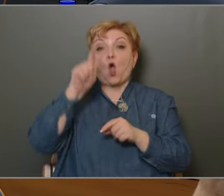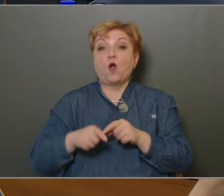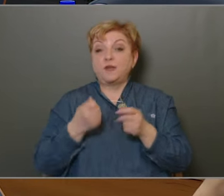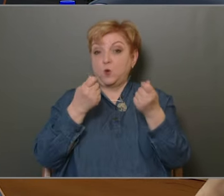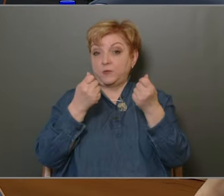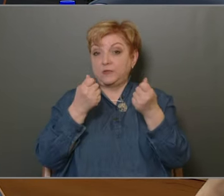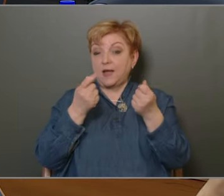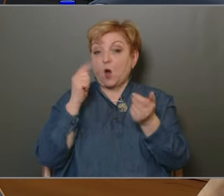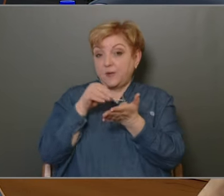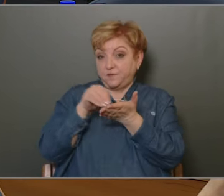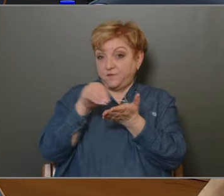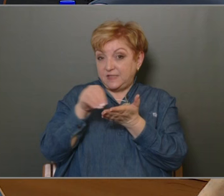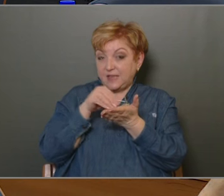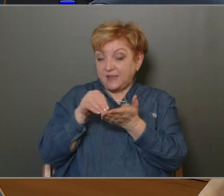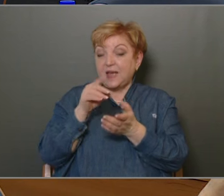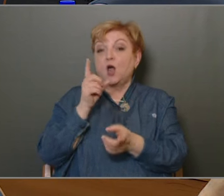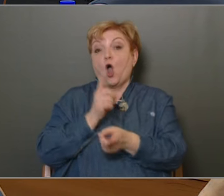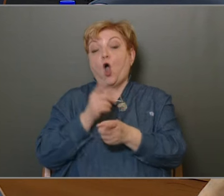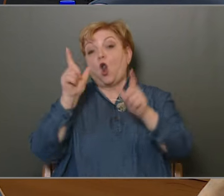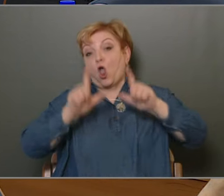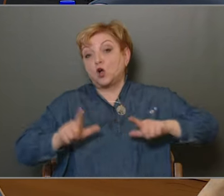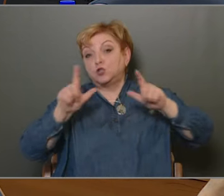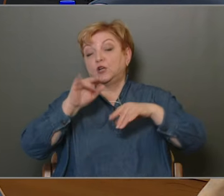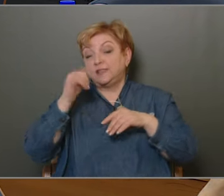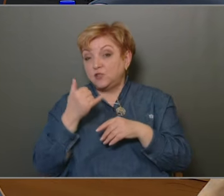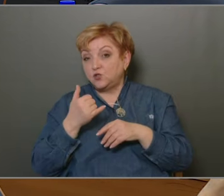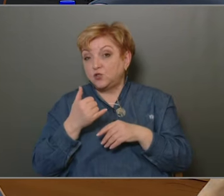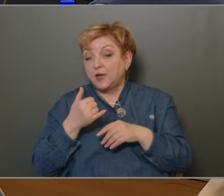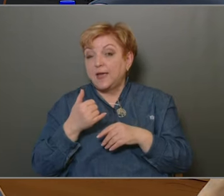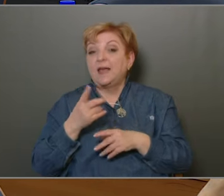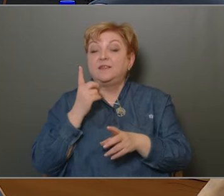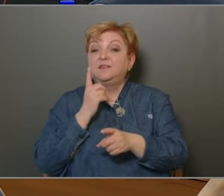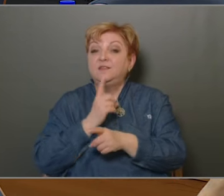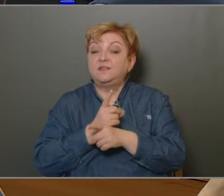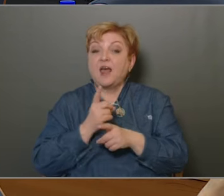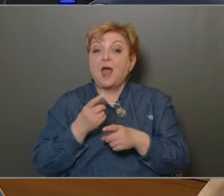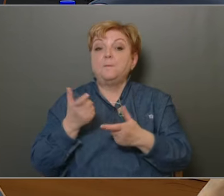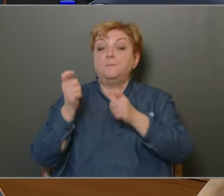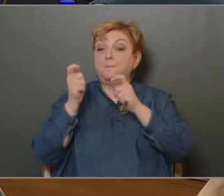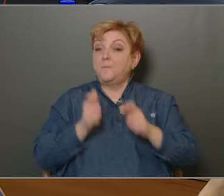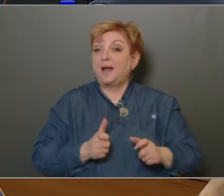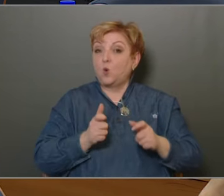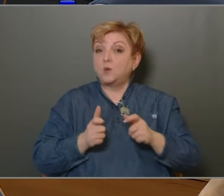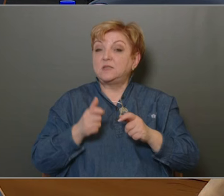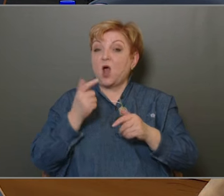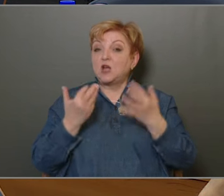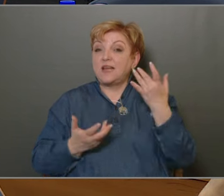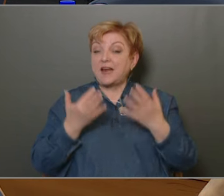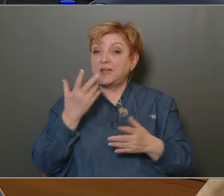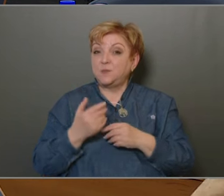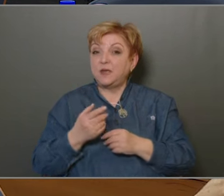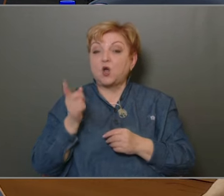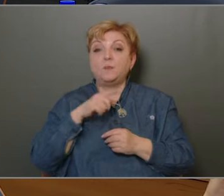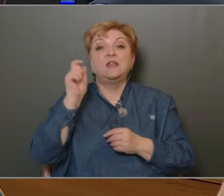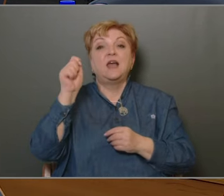összeg, amit fizetnek, lassan is, de meg fogja hozni azt az eredményt,